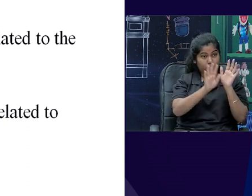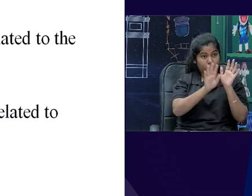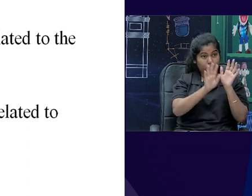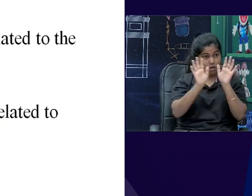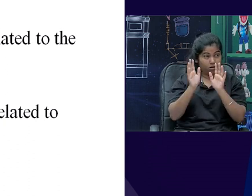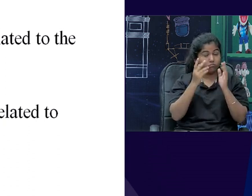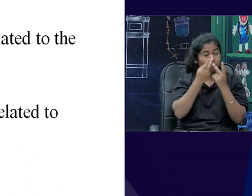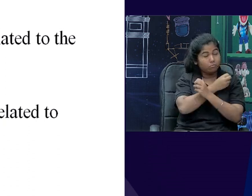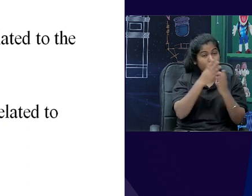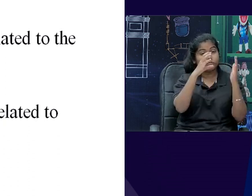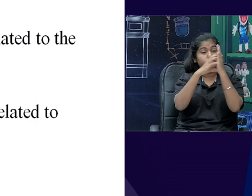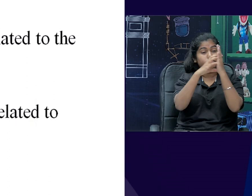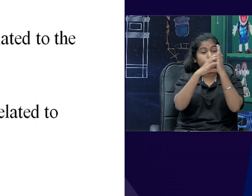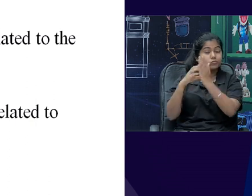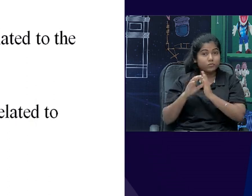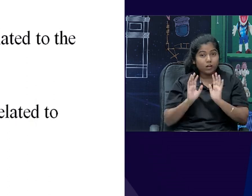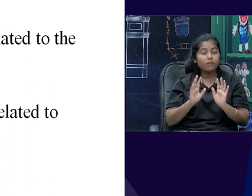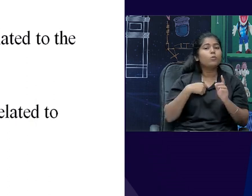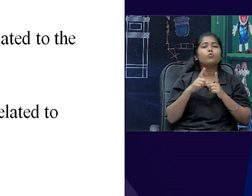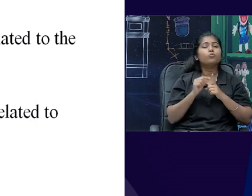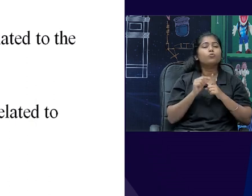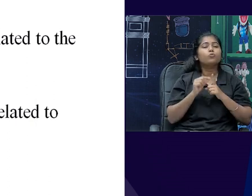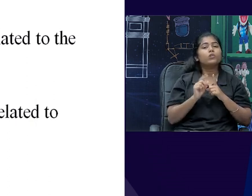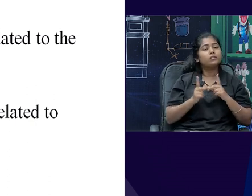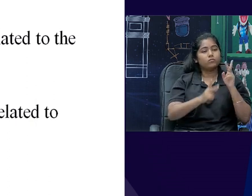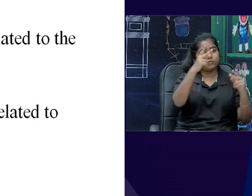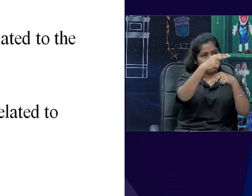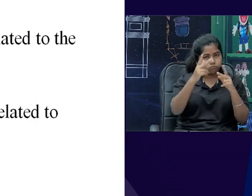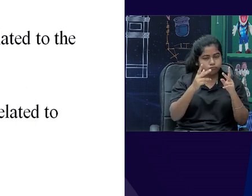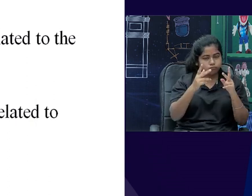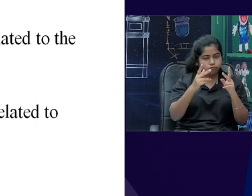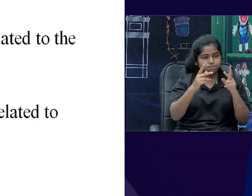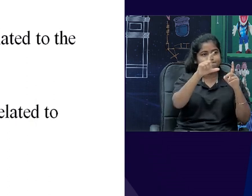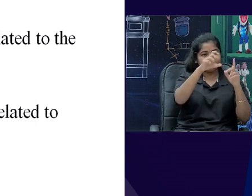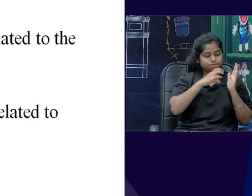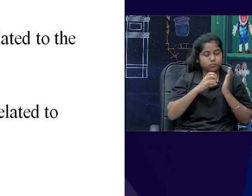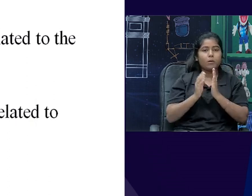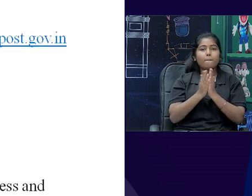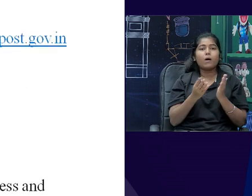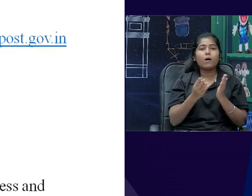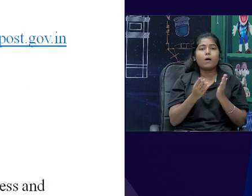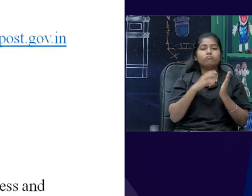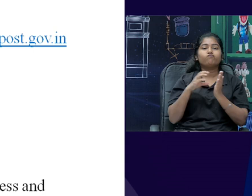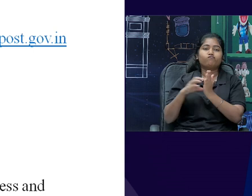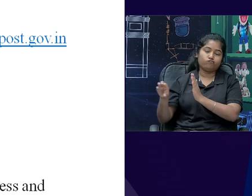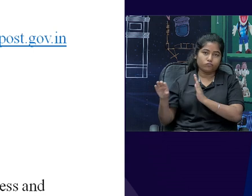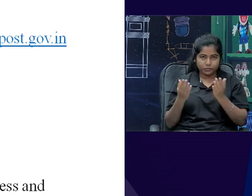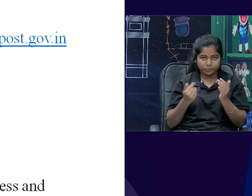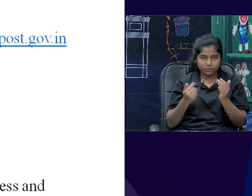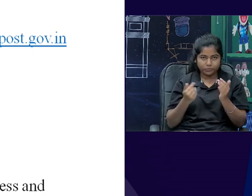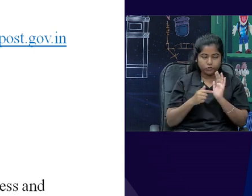बना सकते हैं जिसमें pictures भी जो newspaper में देख रहे हैं और news reports related to public sector enterprises